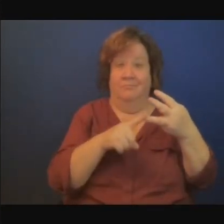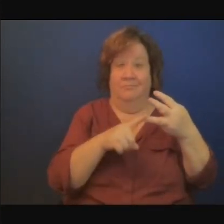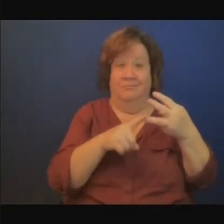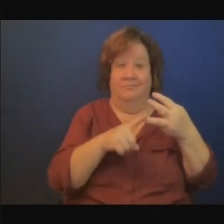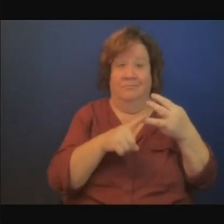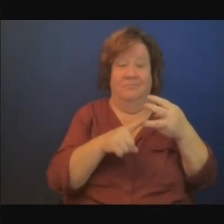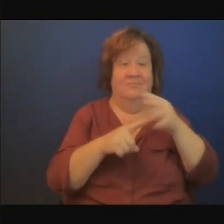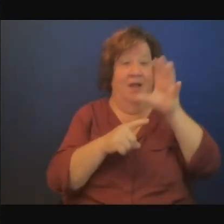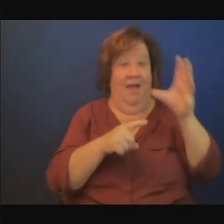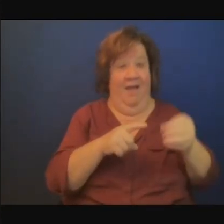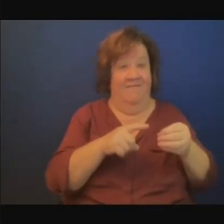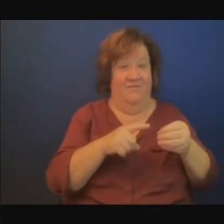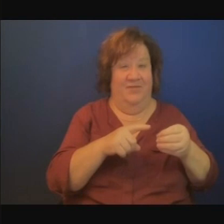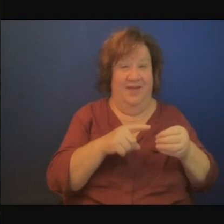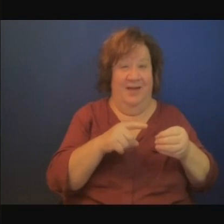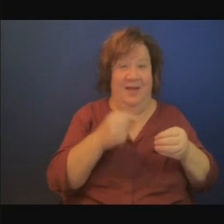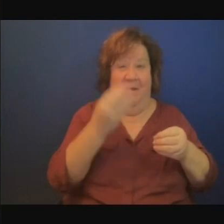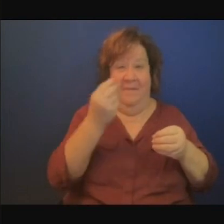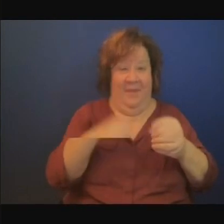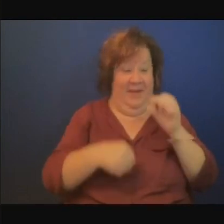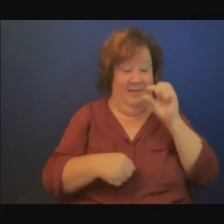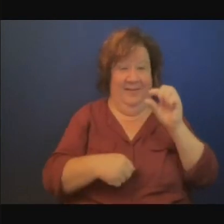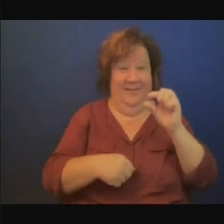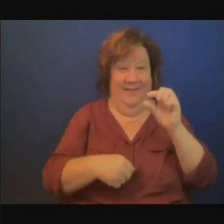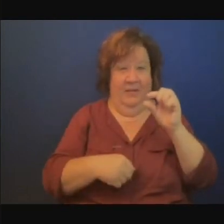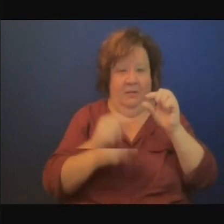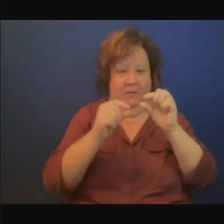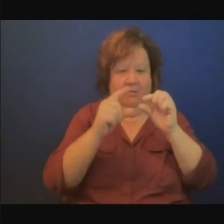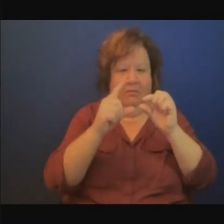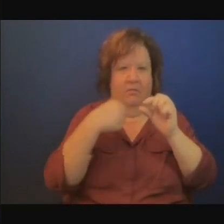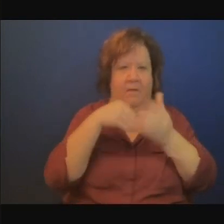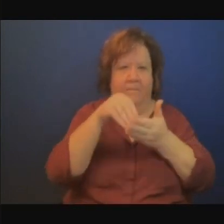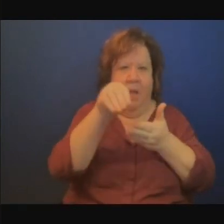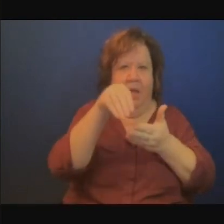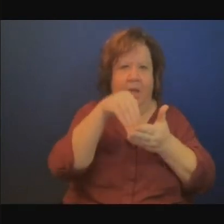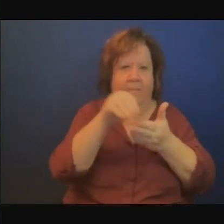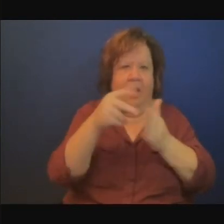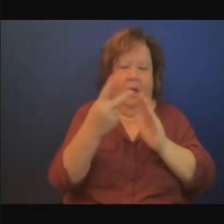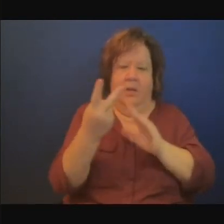l'Afrique souffre le plus plus de 60%